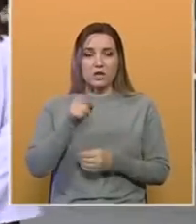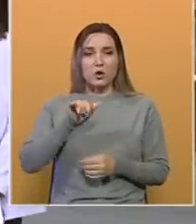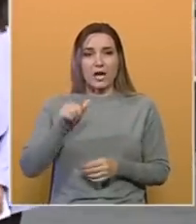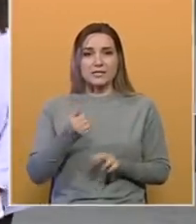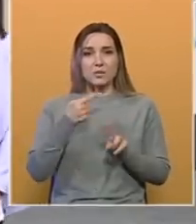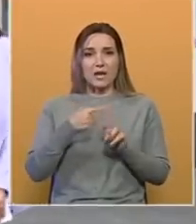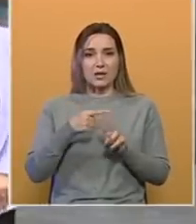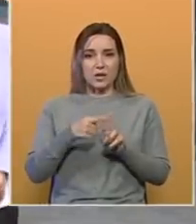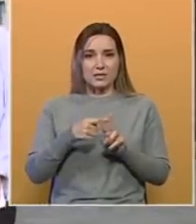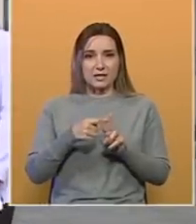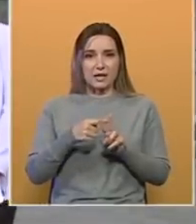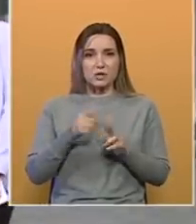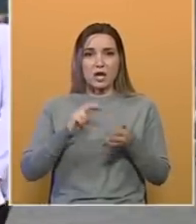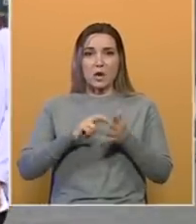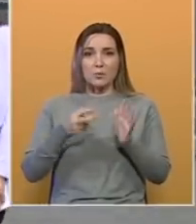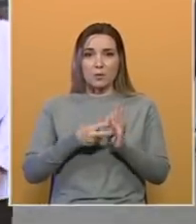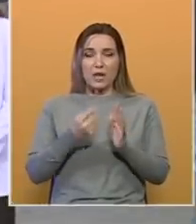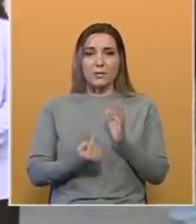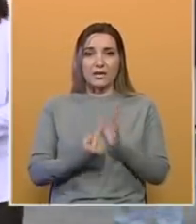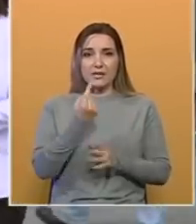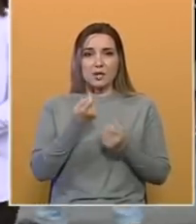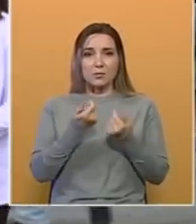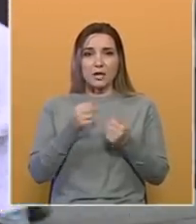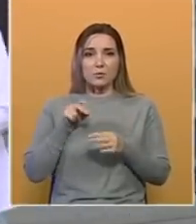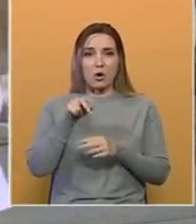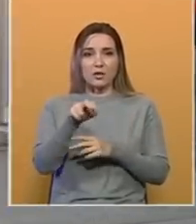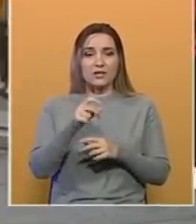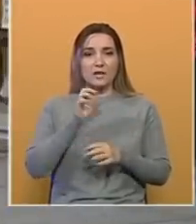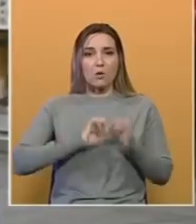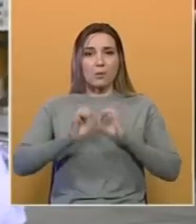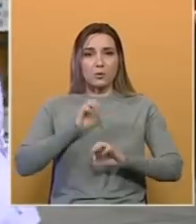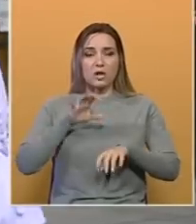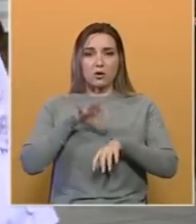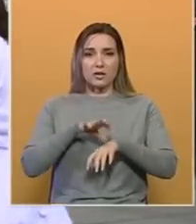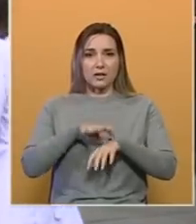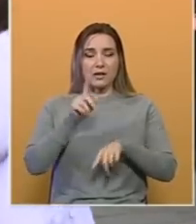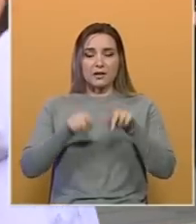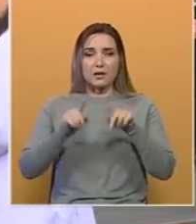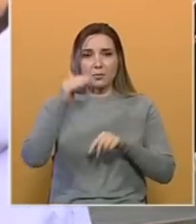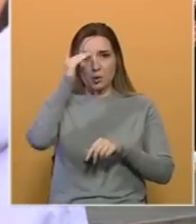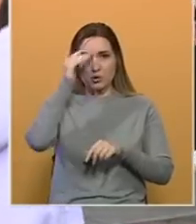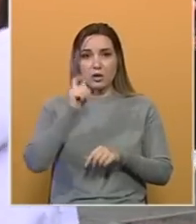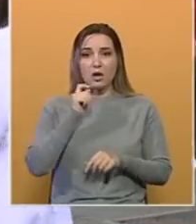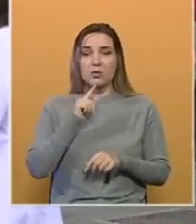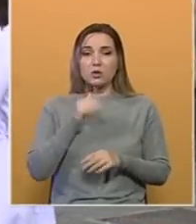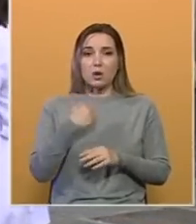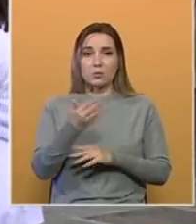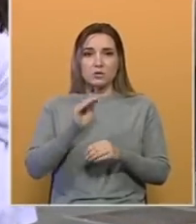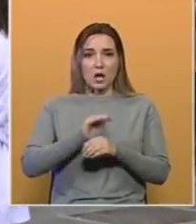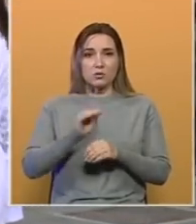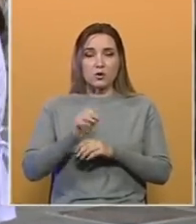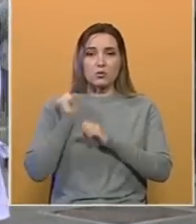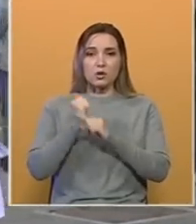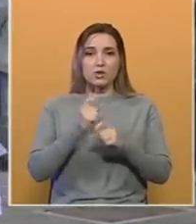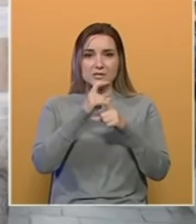Jasmina Hadži Hasanagić. Problemi, kaže, nastaju prilikom odlaska u apoteku, kod ljekara ili u poštu, gdje ljudi koji pružaju usluge nose